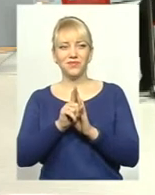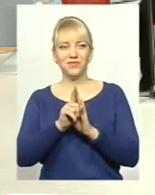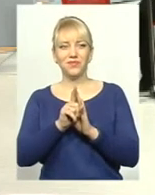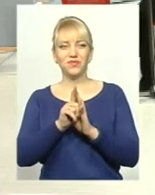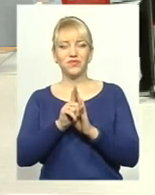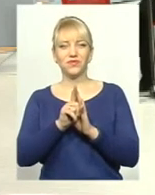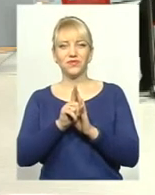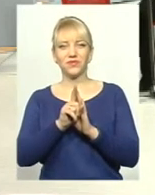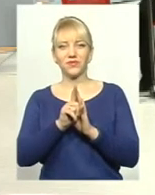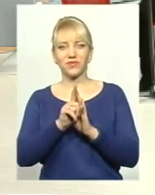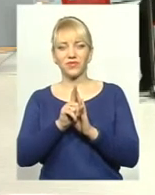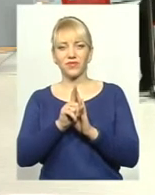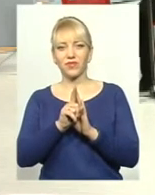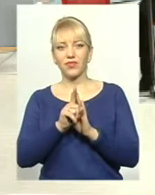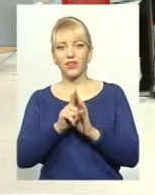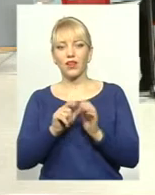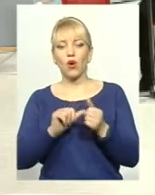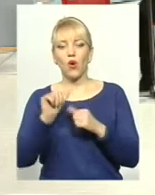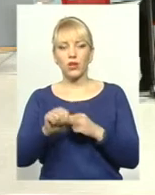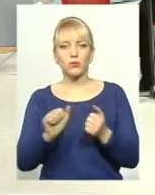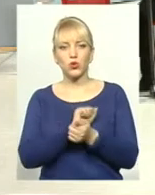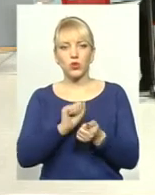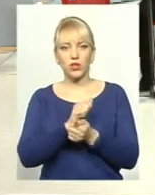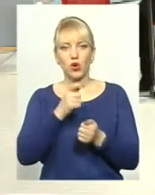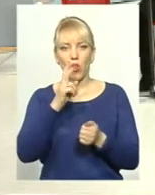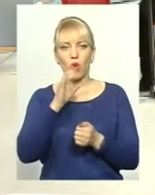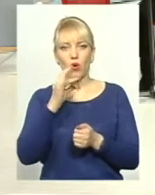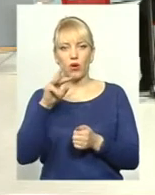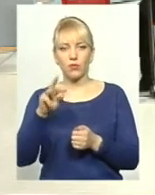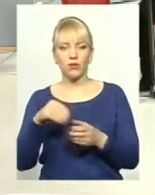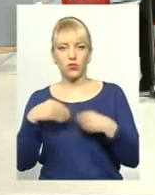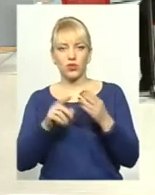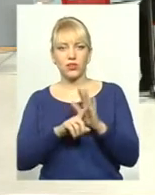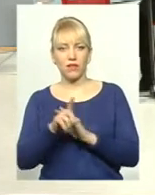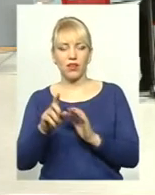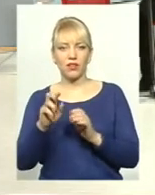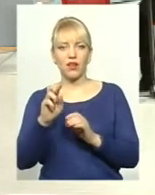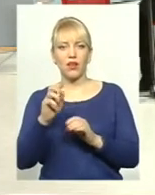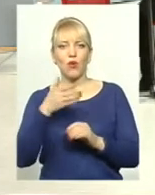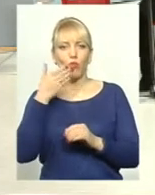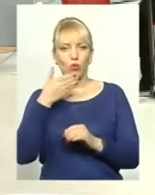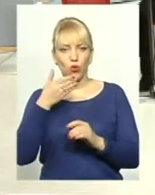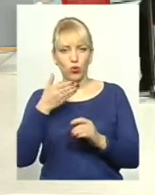окрім сухих кормів, давати бульону собакам, варити